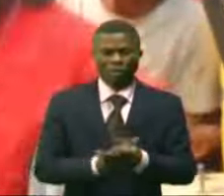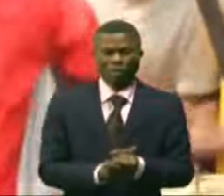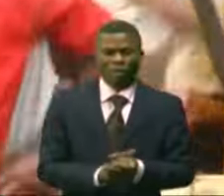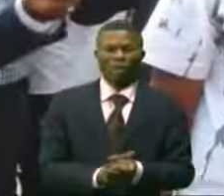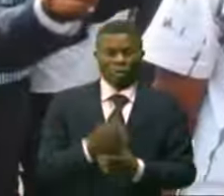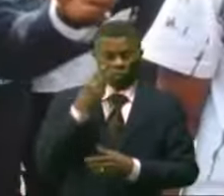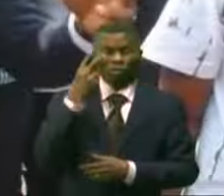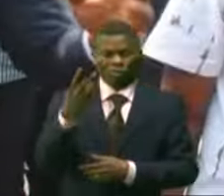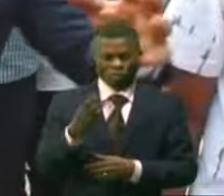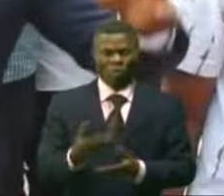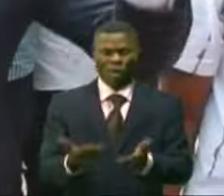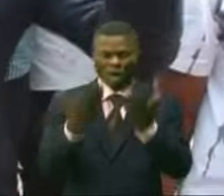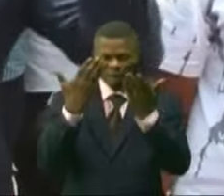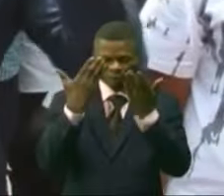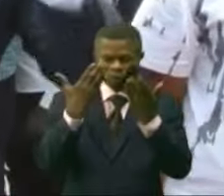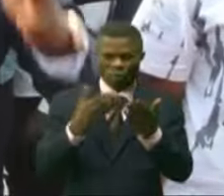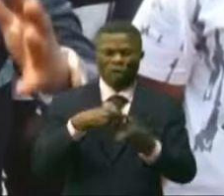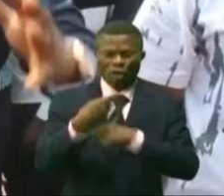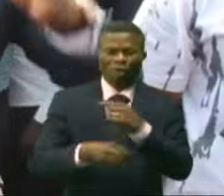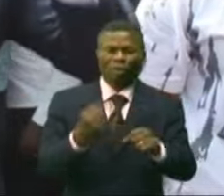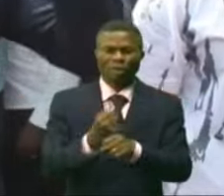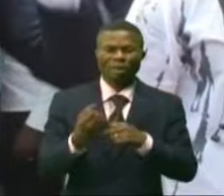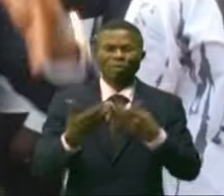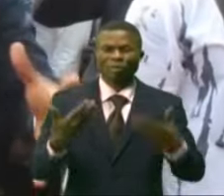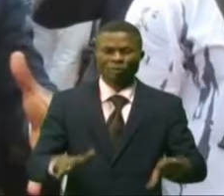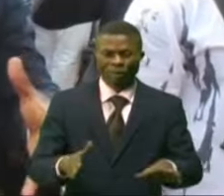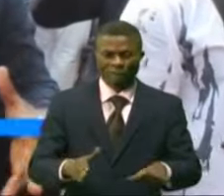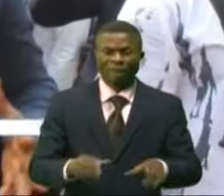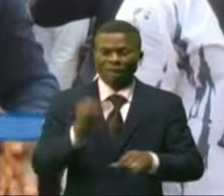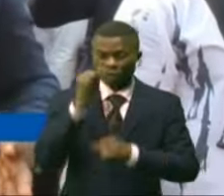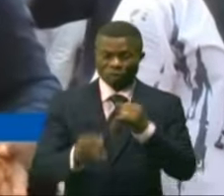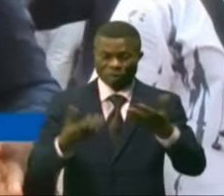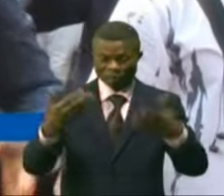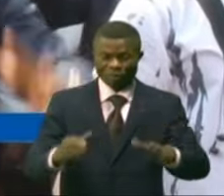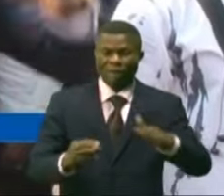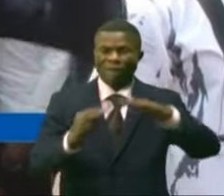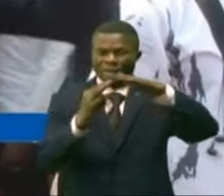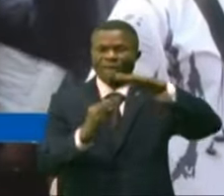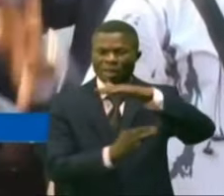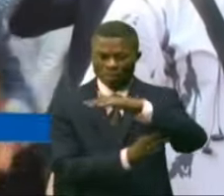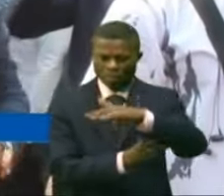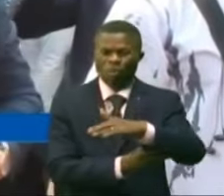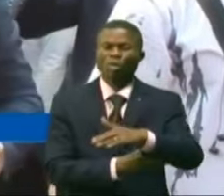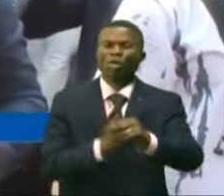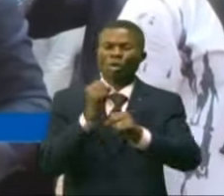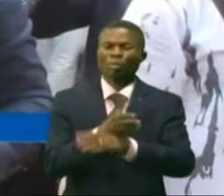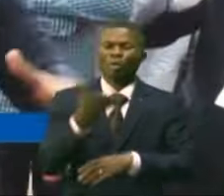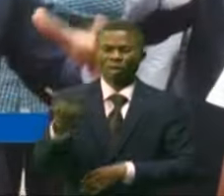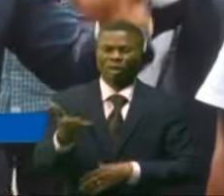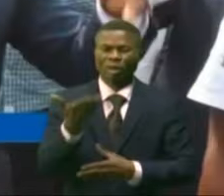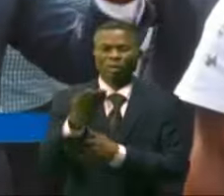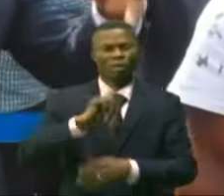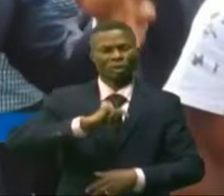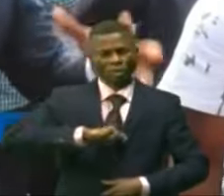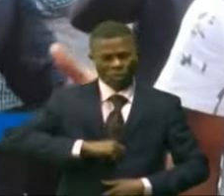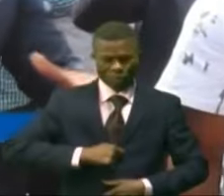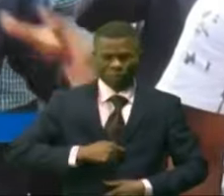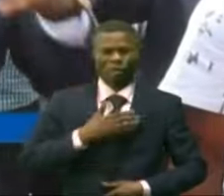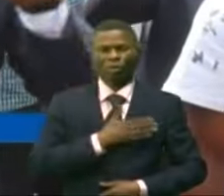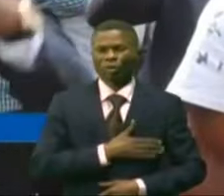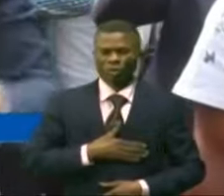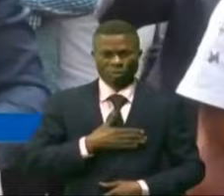pour des études. Une fois terminé, un pont sera érigé ici. Nous vous appelons à la patience. pour